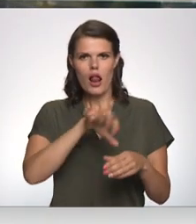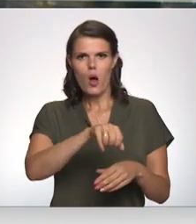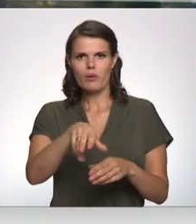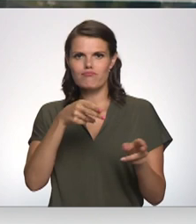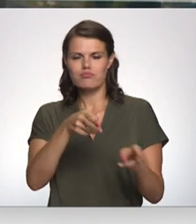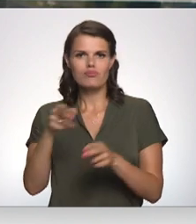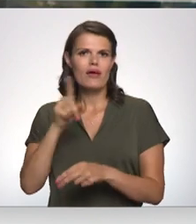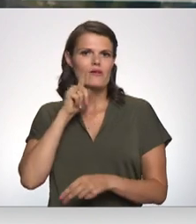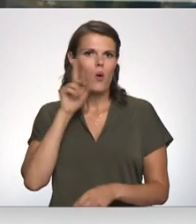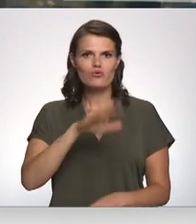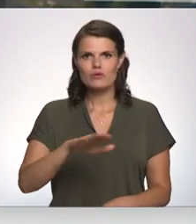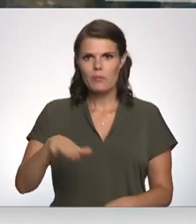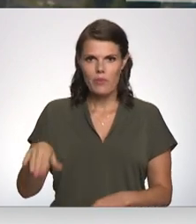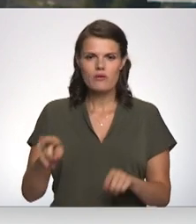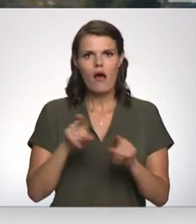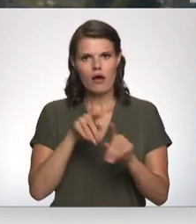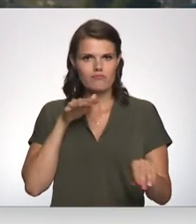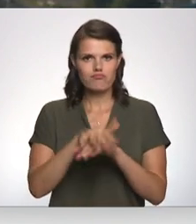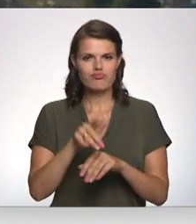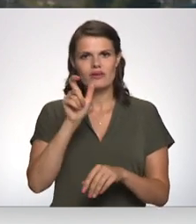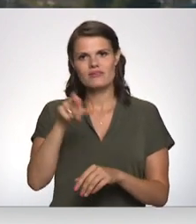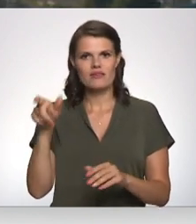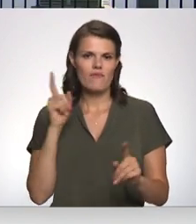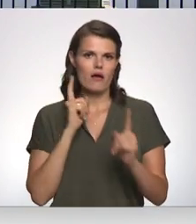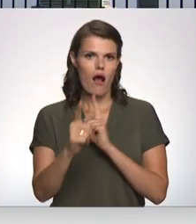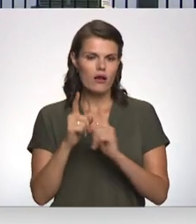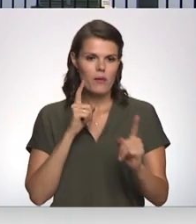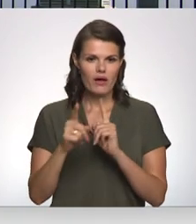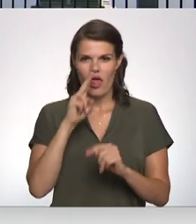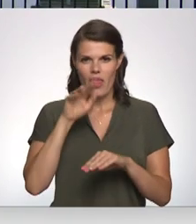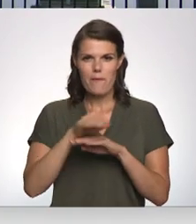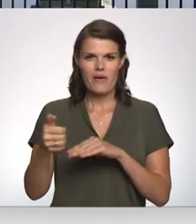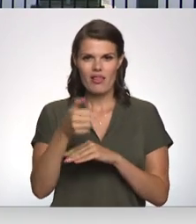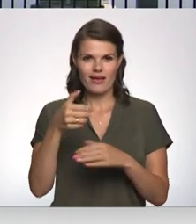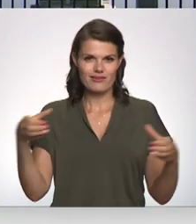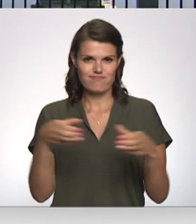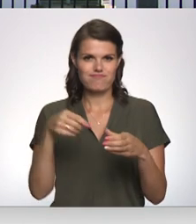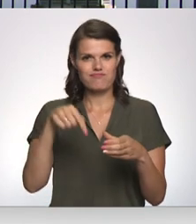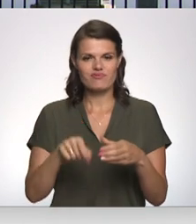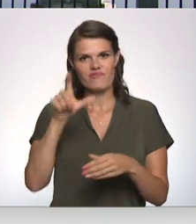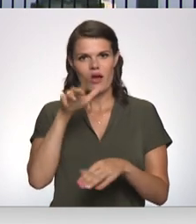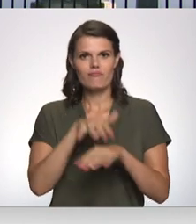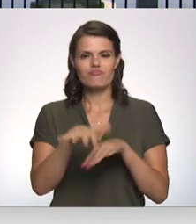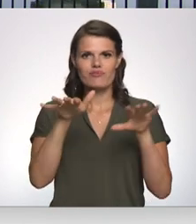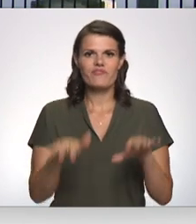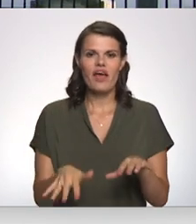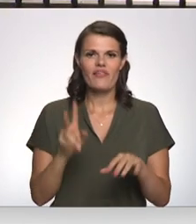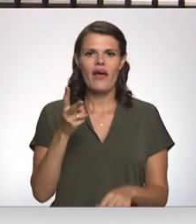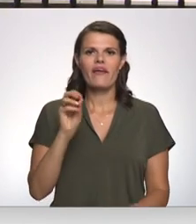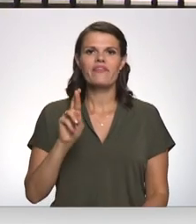par sevi jaunākus bērnus, kā arī fiziski uzbrukuši garām gājējiem. Nepilngadīgo grupējums galvenokārt uzdarbojies Čēngaraga